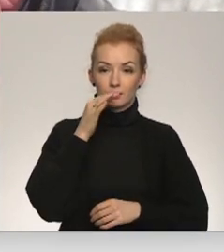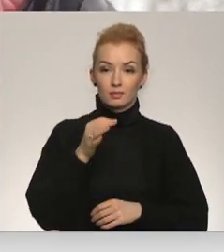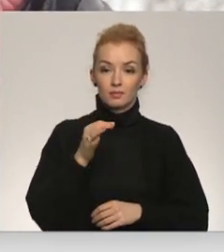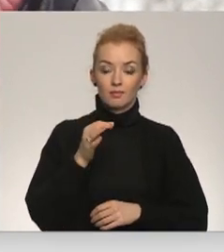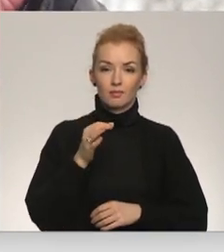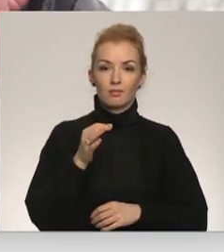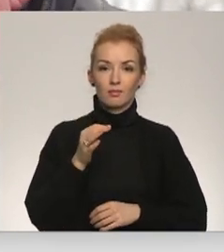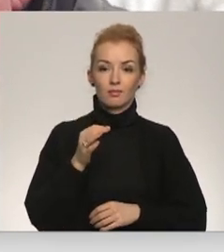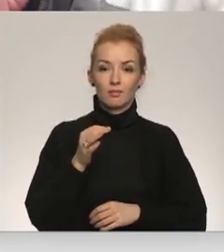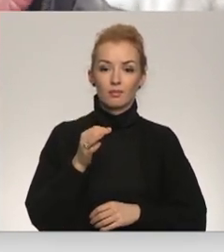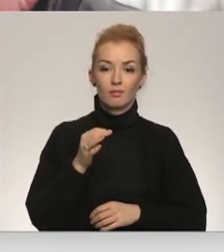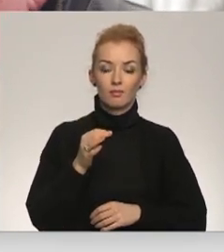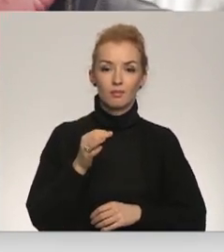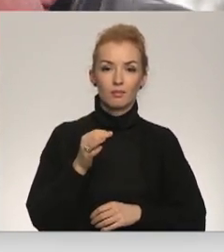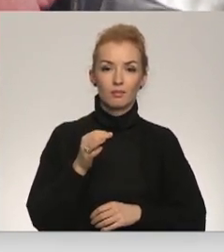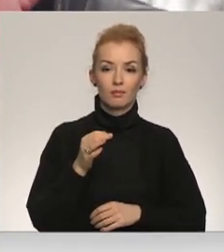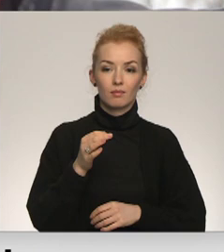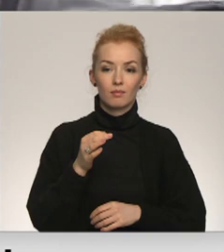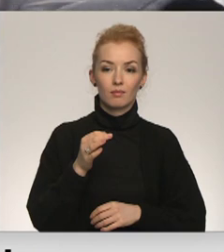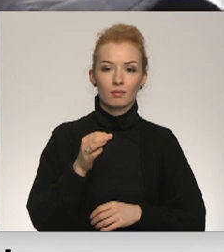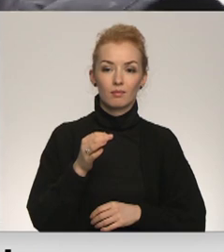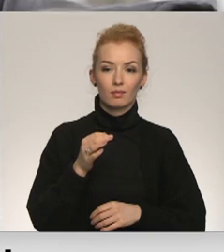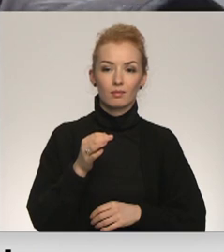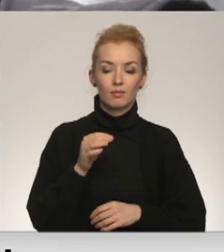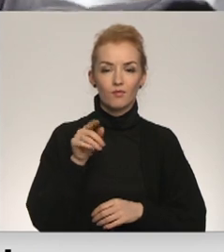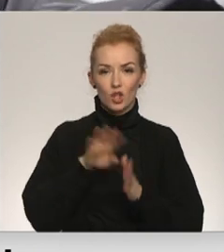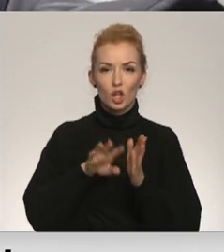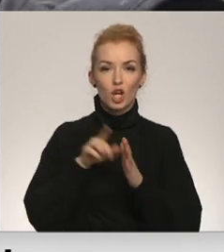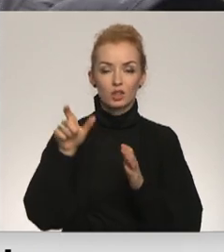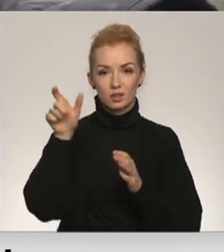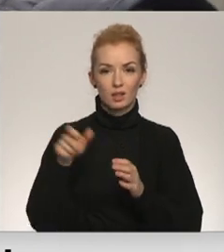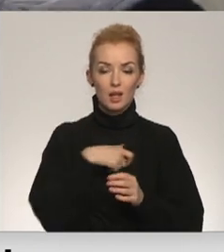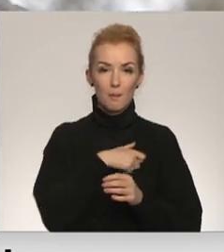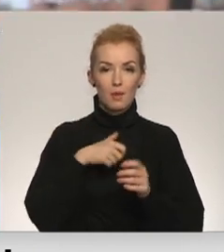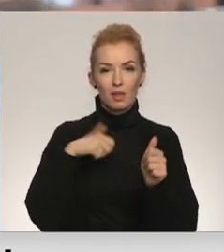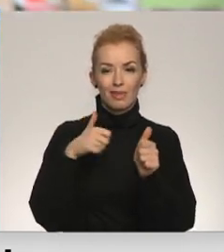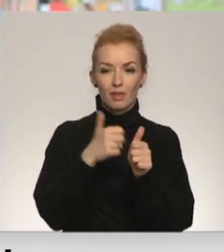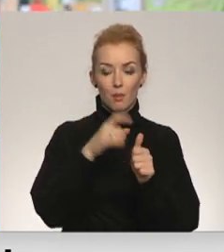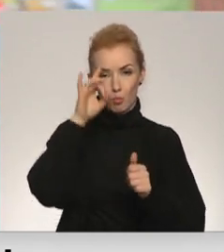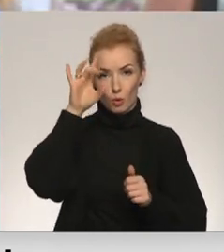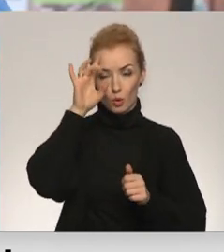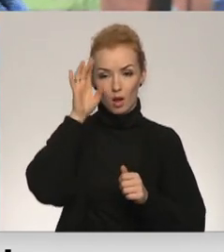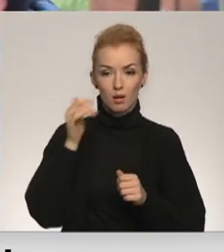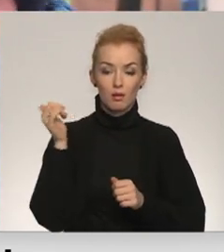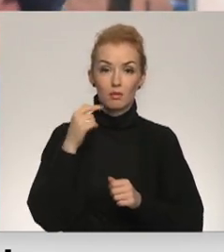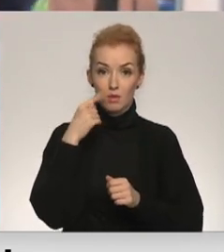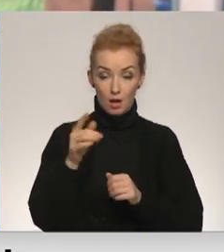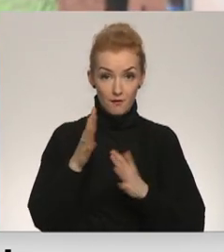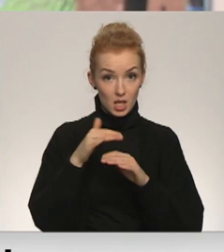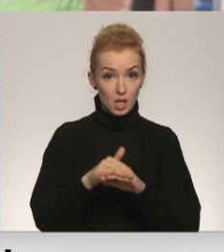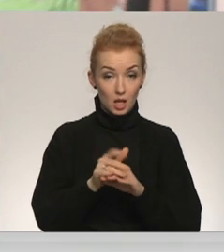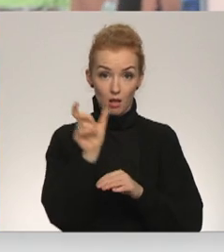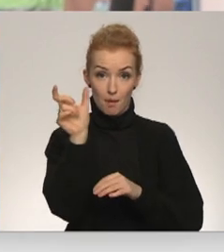Jaunielgavā tur dzerās pēc kaut kādas šitās te papu ir tāds, kā kaut kur izkalpoties. Vai jāsaglabā? Protams.